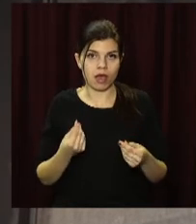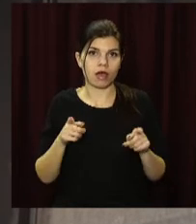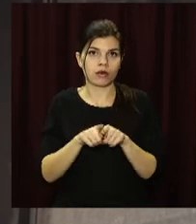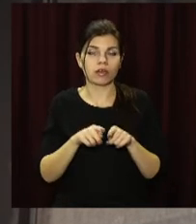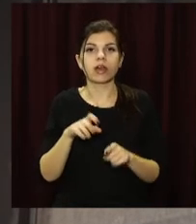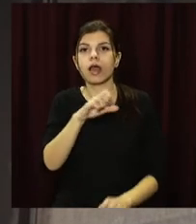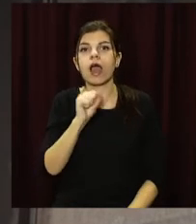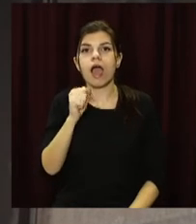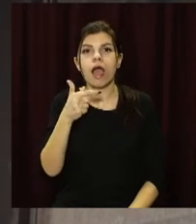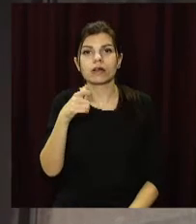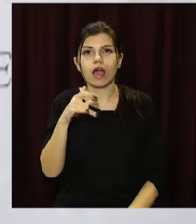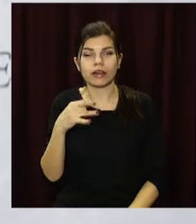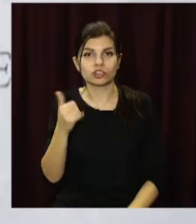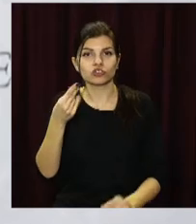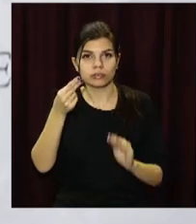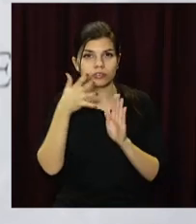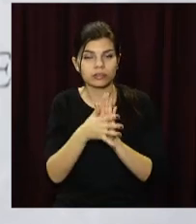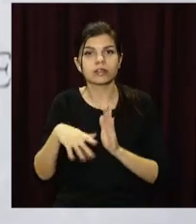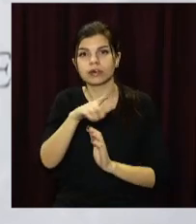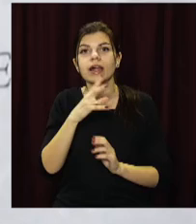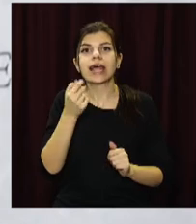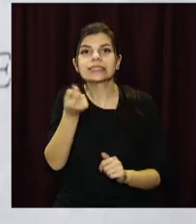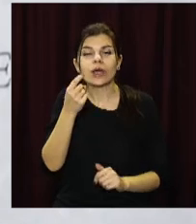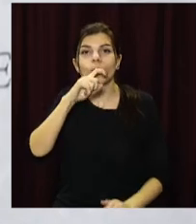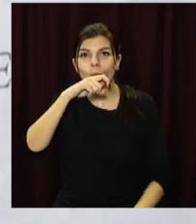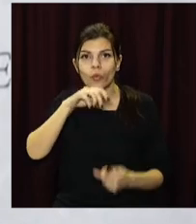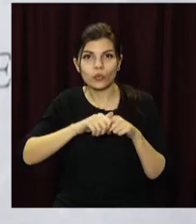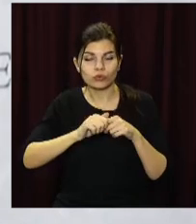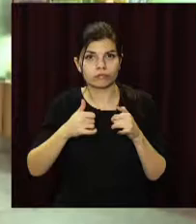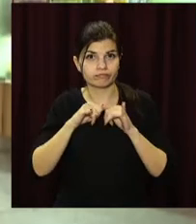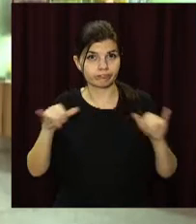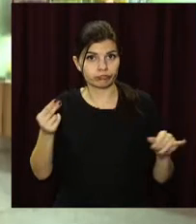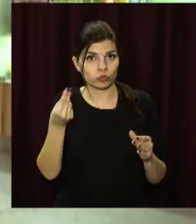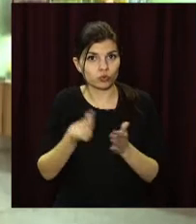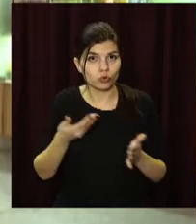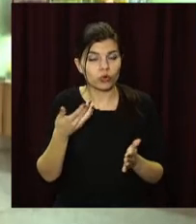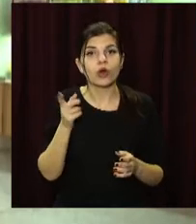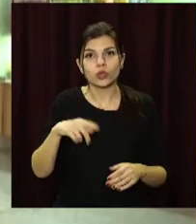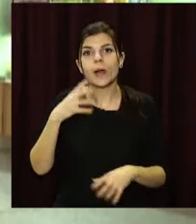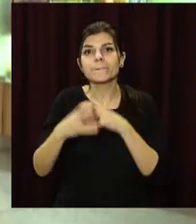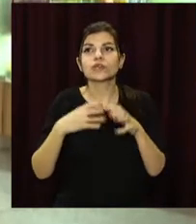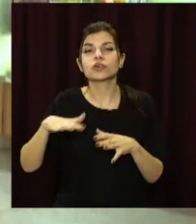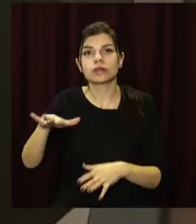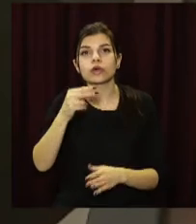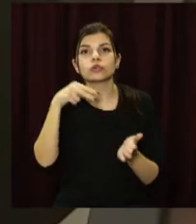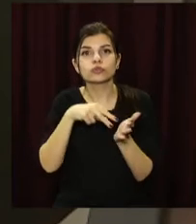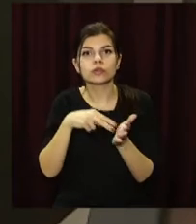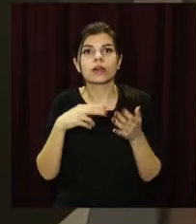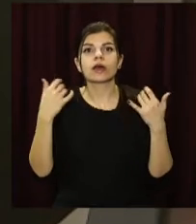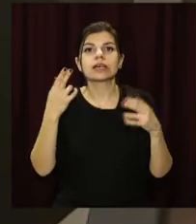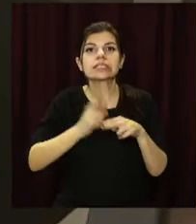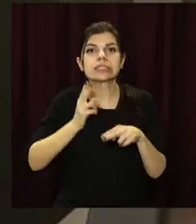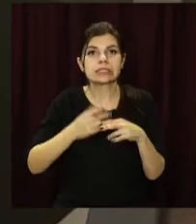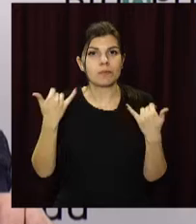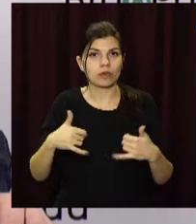аграрії інвестують у посіви. Ціни на світових ринках, на зерно, кукурудзу зросли. Так само зросла на міжнародному ринку і вартість металургійної